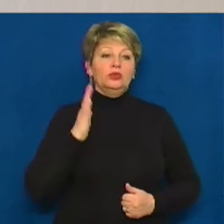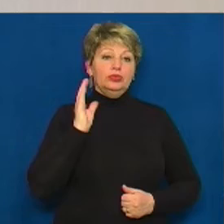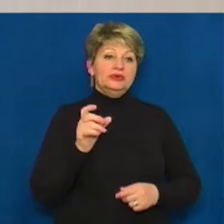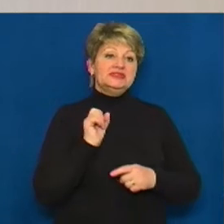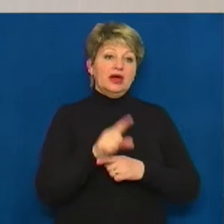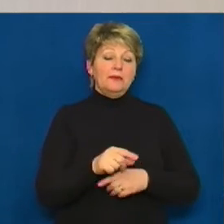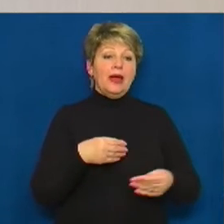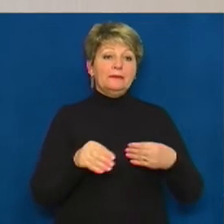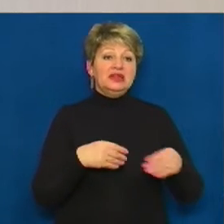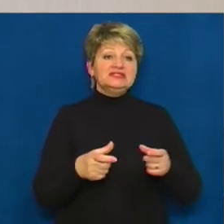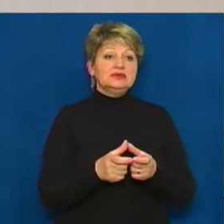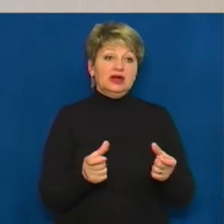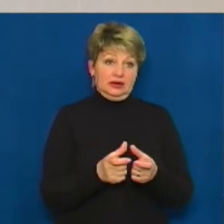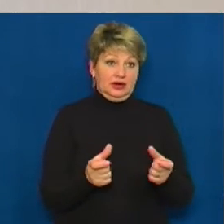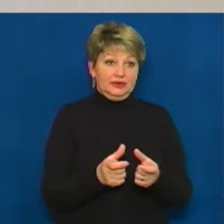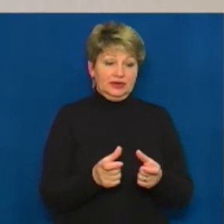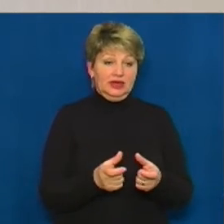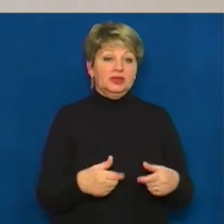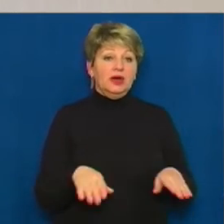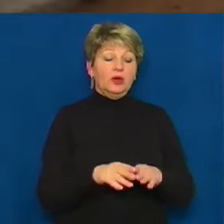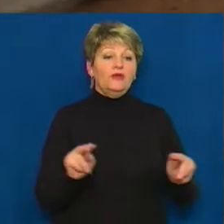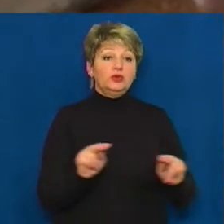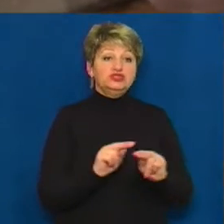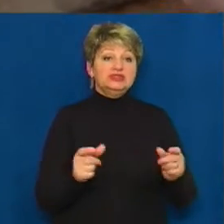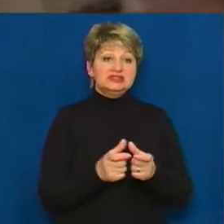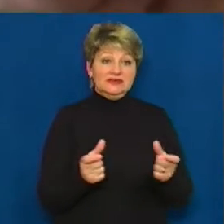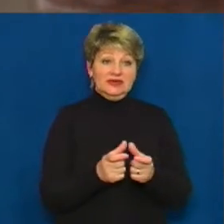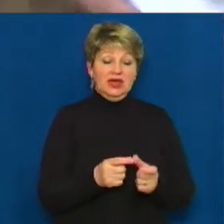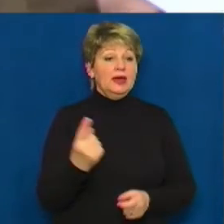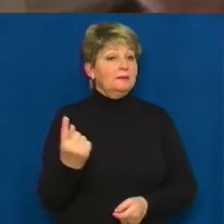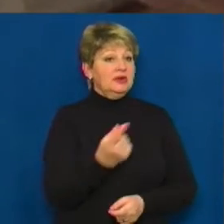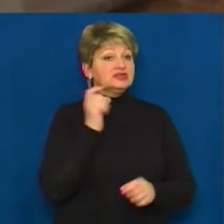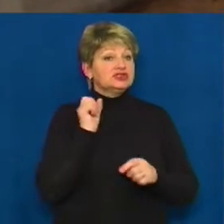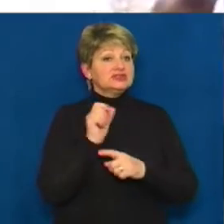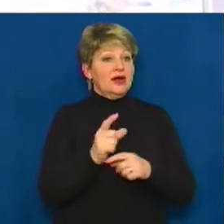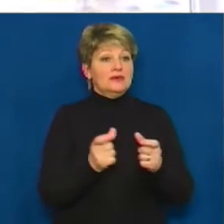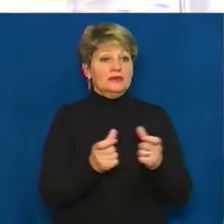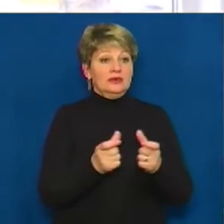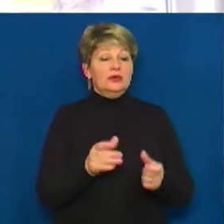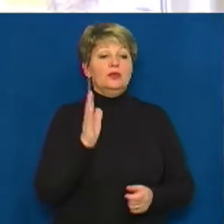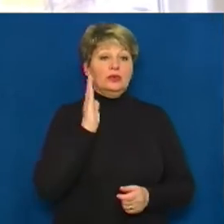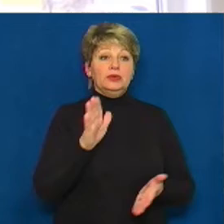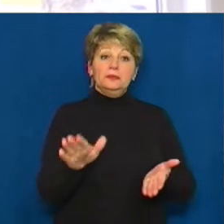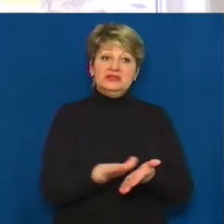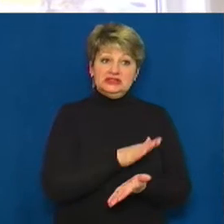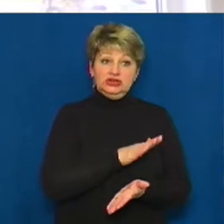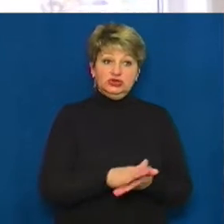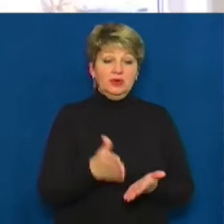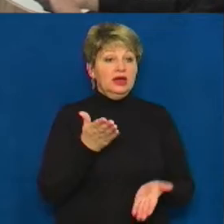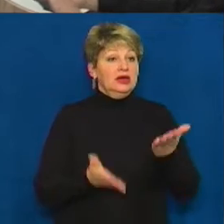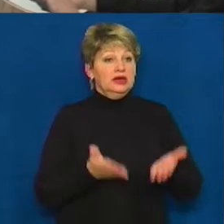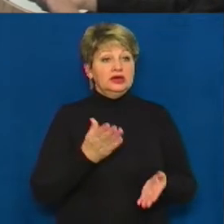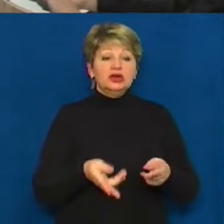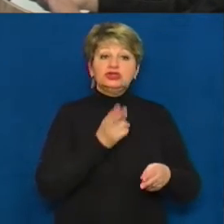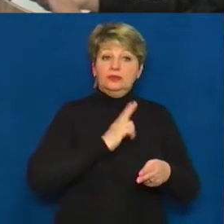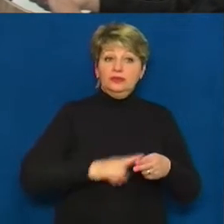в пластиковій картці такого учнівського квитка. Перше замовлення картки для школярів буде безкоштовним. Якщо учень